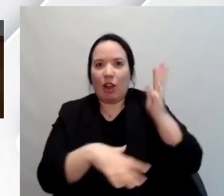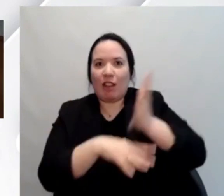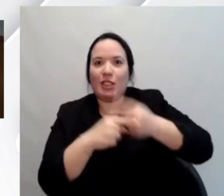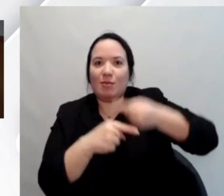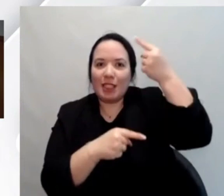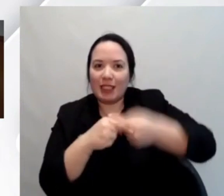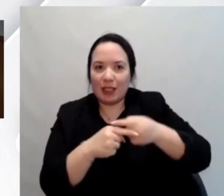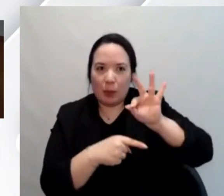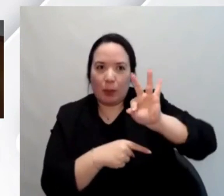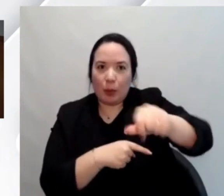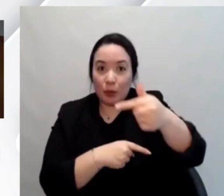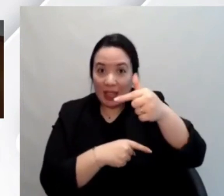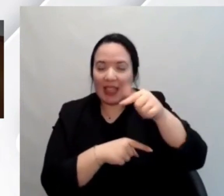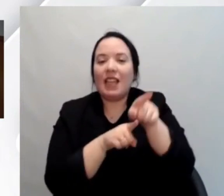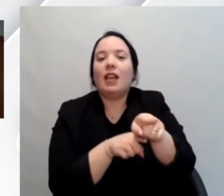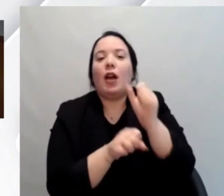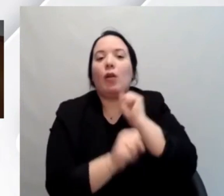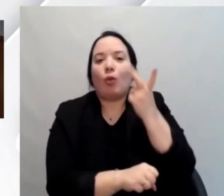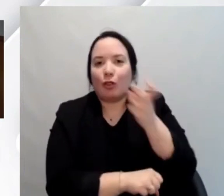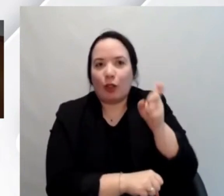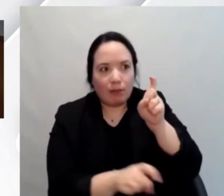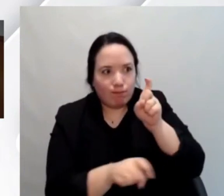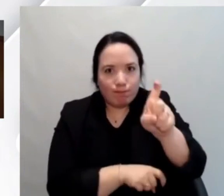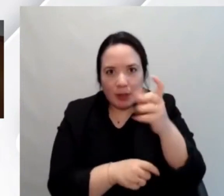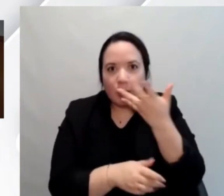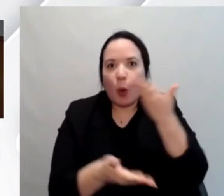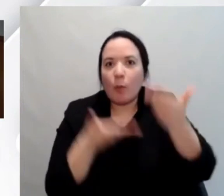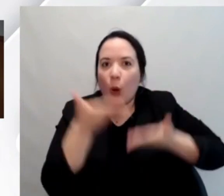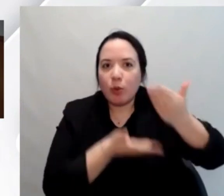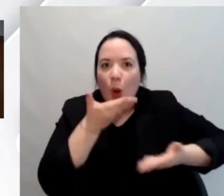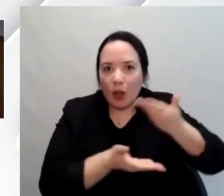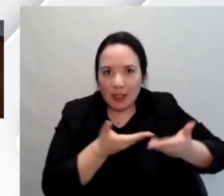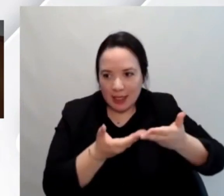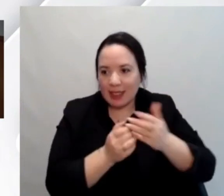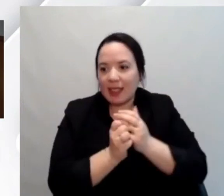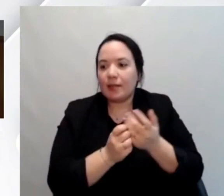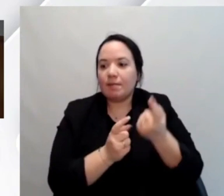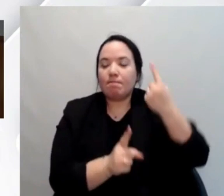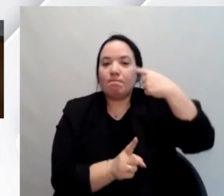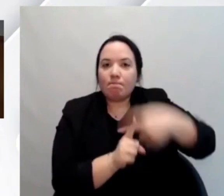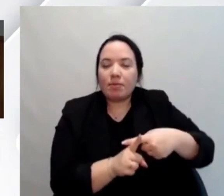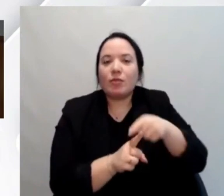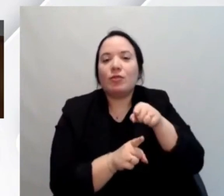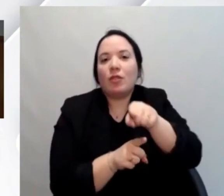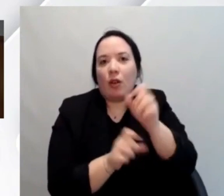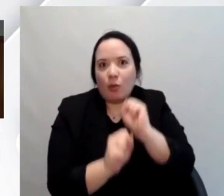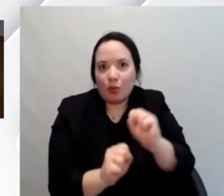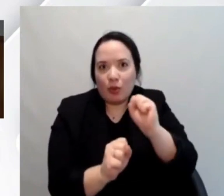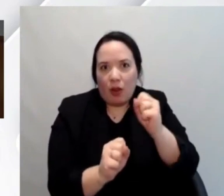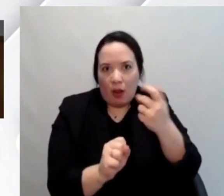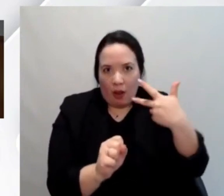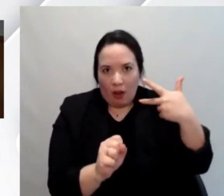.it seguiteci sui nostri canali social